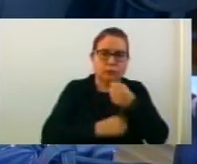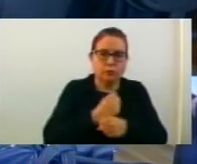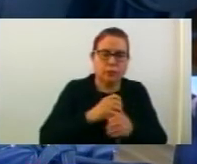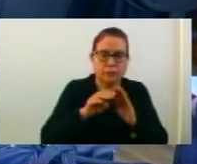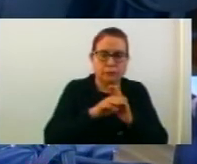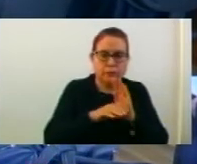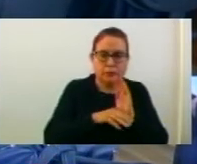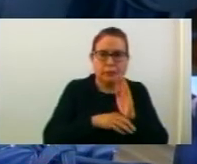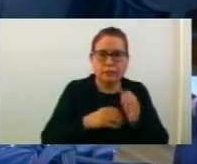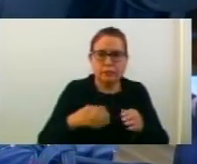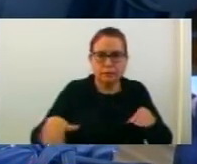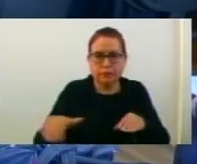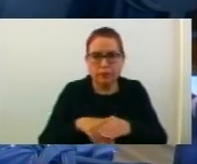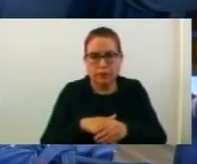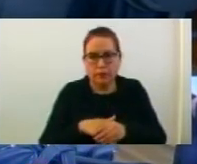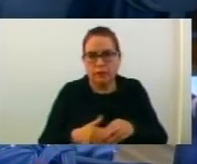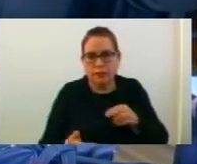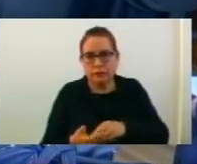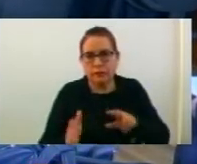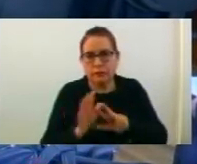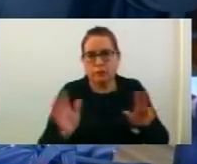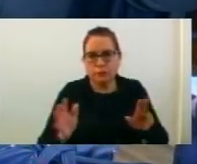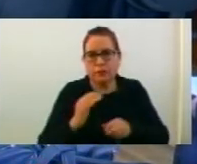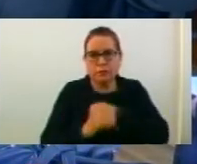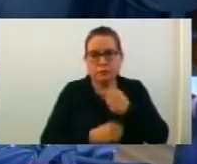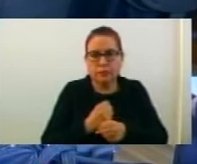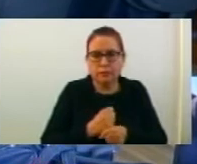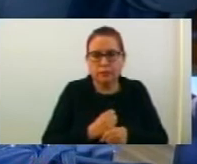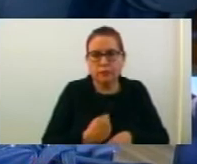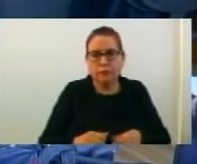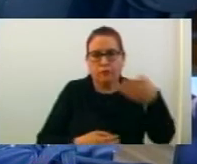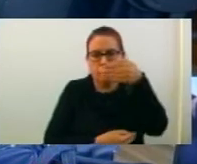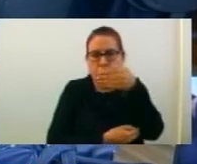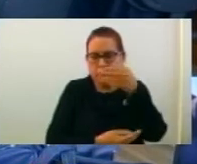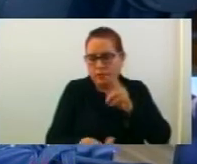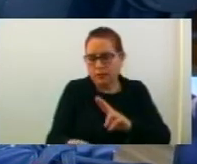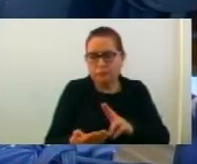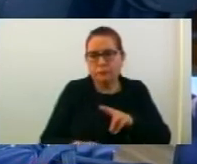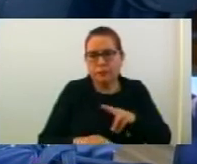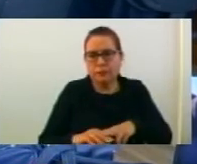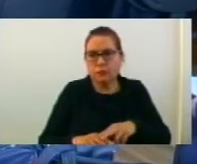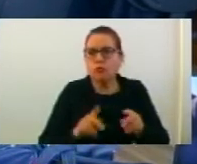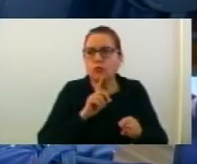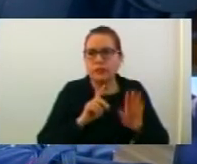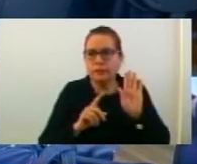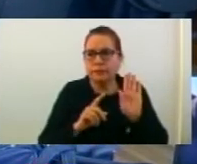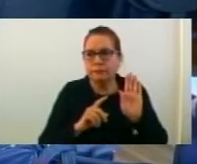годишниот план за вработување за 2018 година на јавното предпријатие паркиралища Струмица. Кој е за?